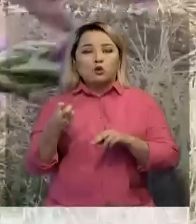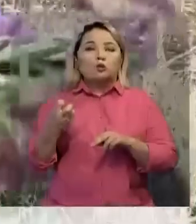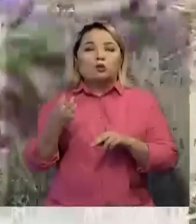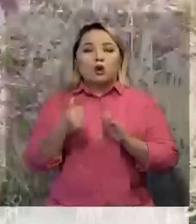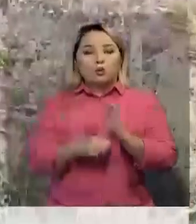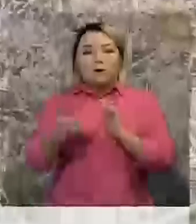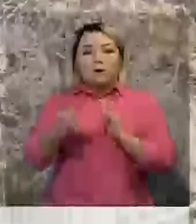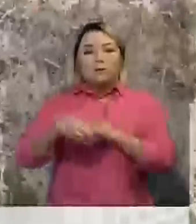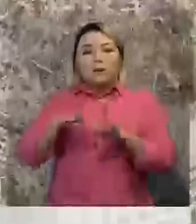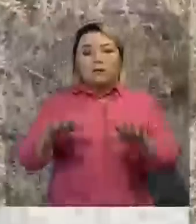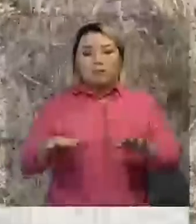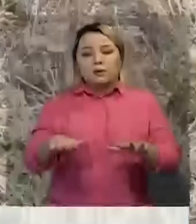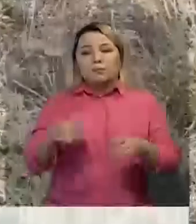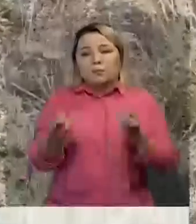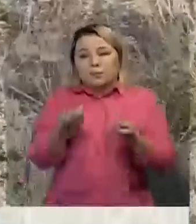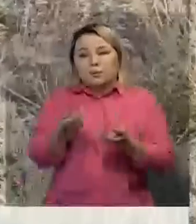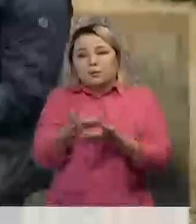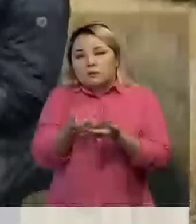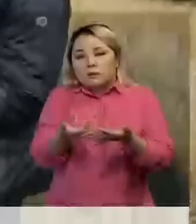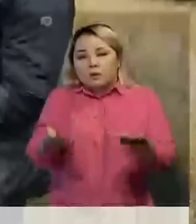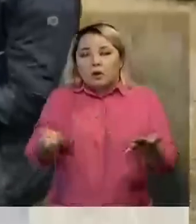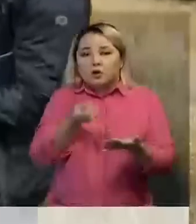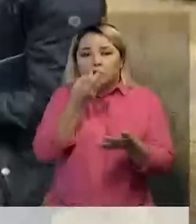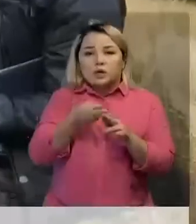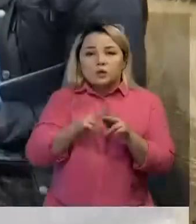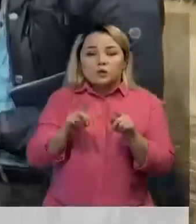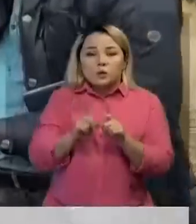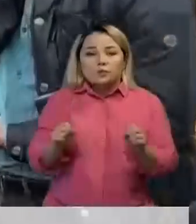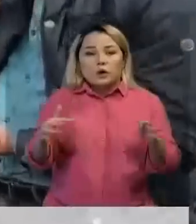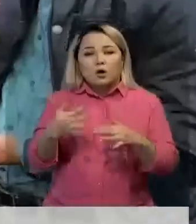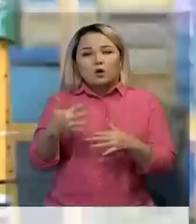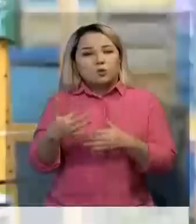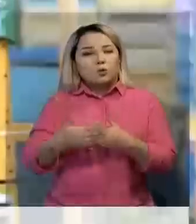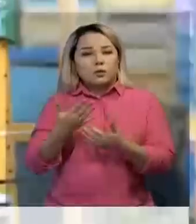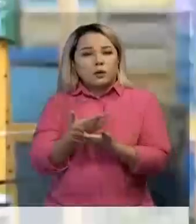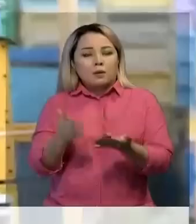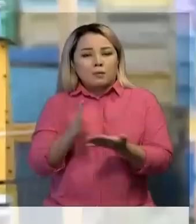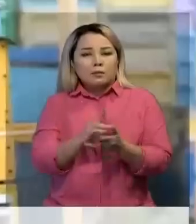Алқапта лаванды, күнзет, ебіршақ сияқты күлдөсіндіктердің елуге жоқ түрі өсет.